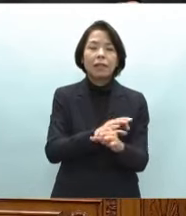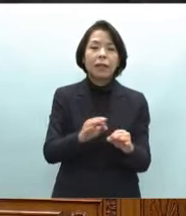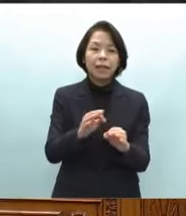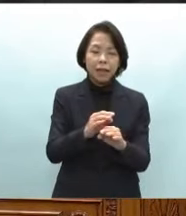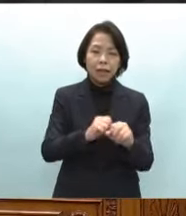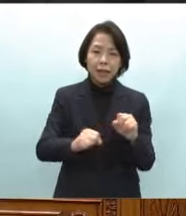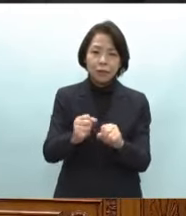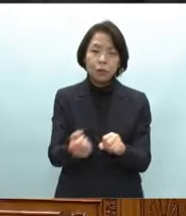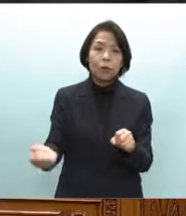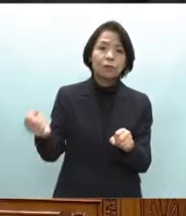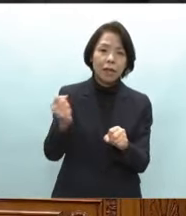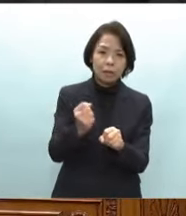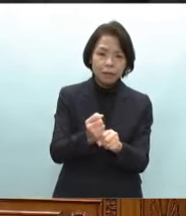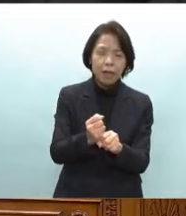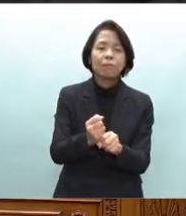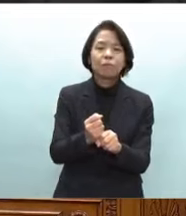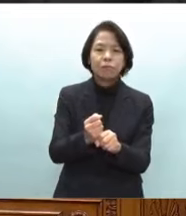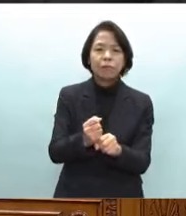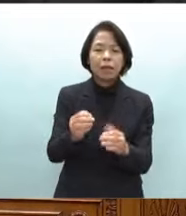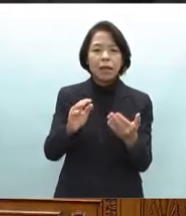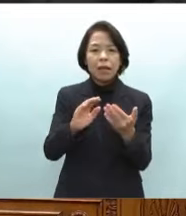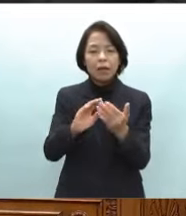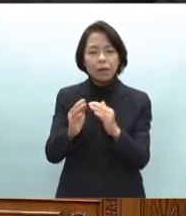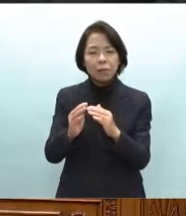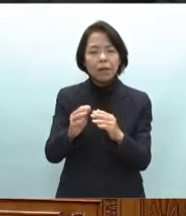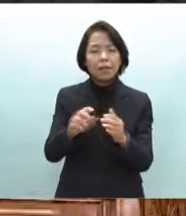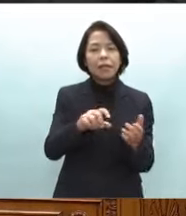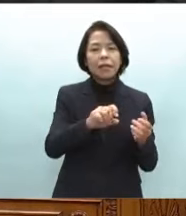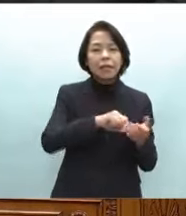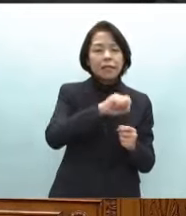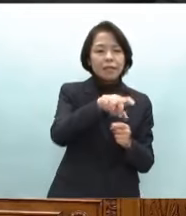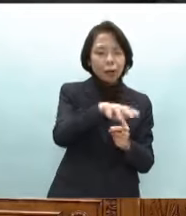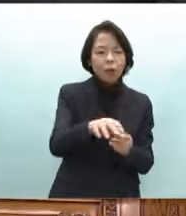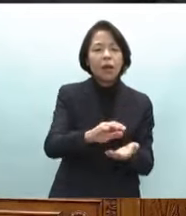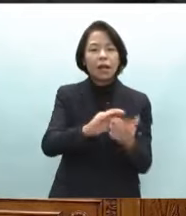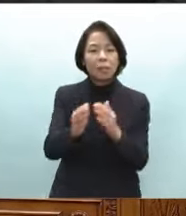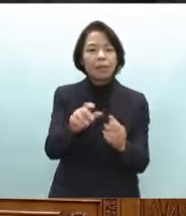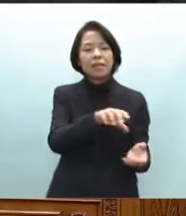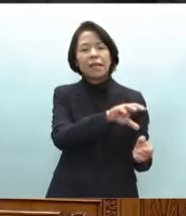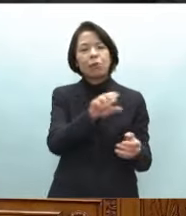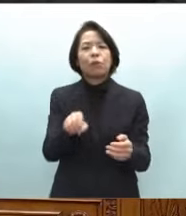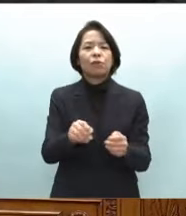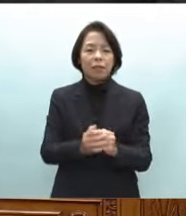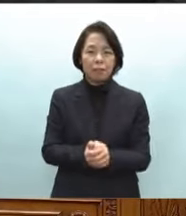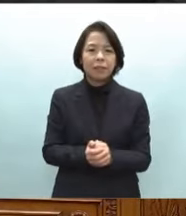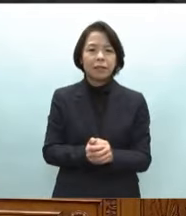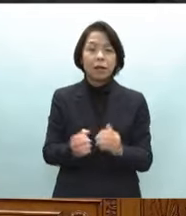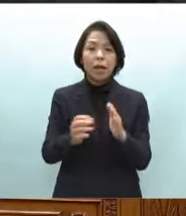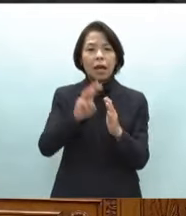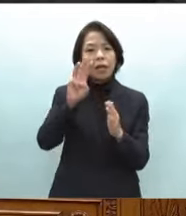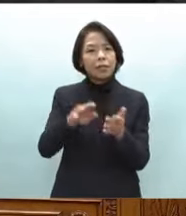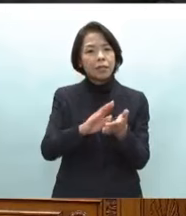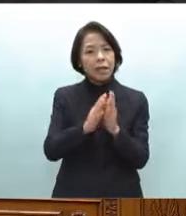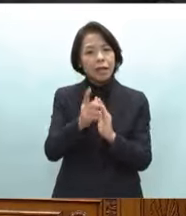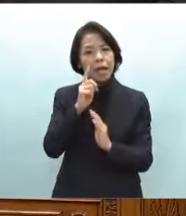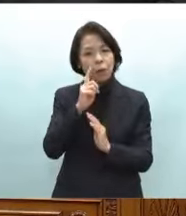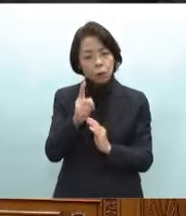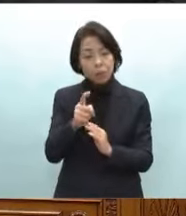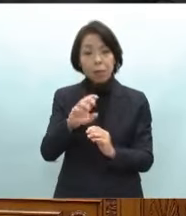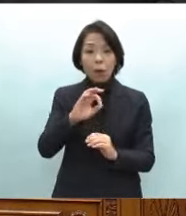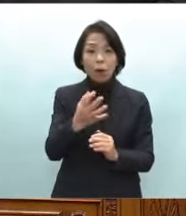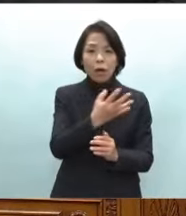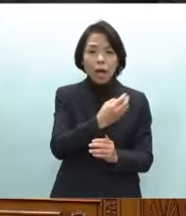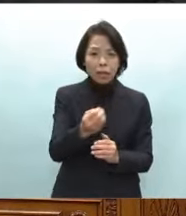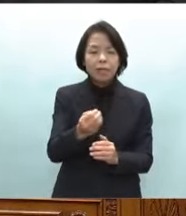地方から大都市への人の流れが戻ってきています石川県内を見ても金沢周辺と野党の格差は